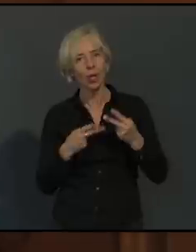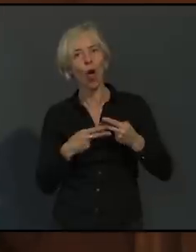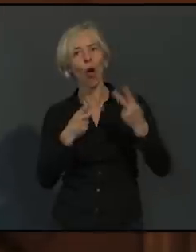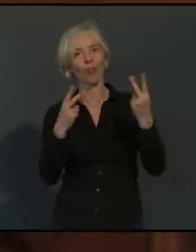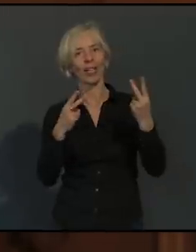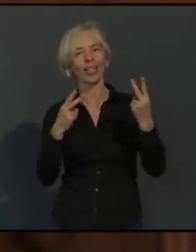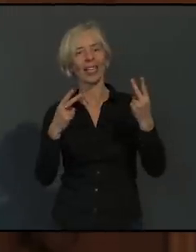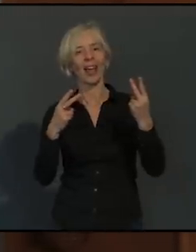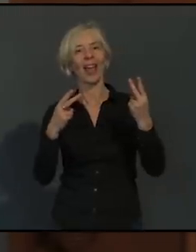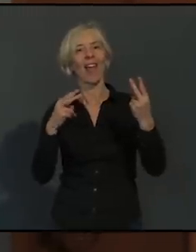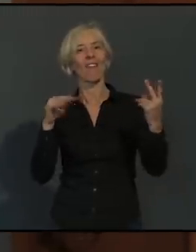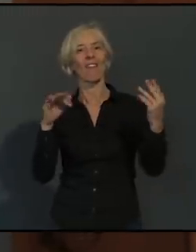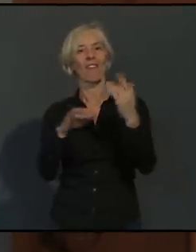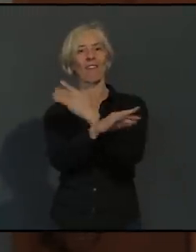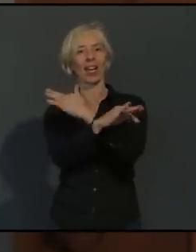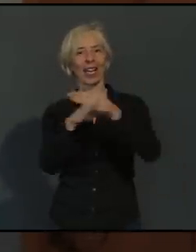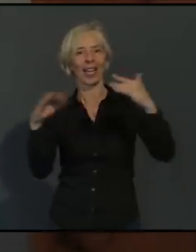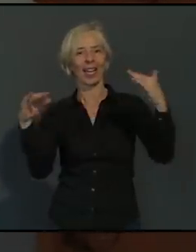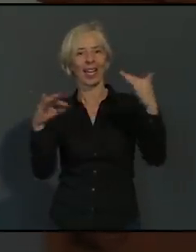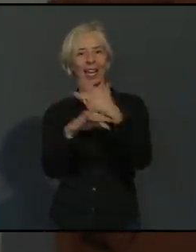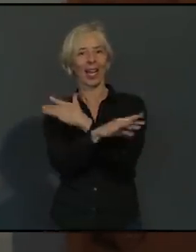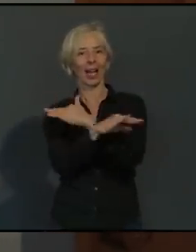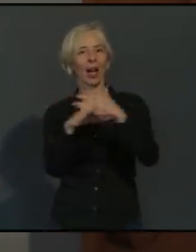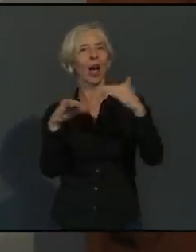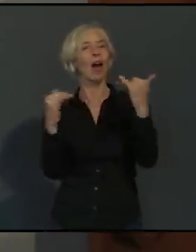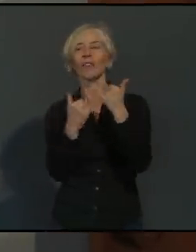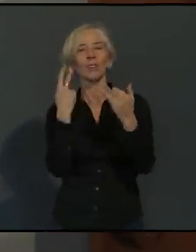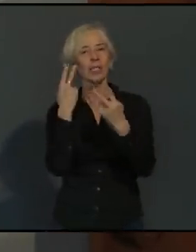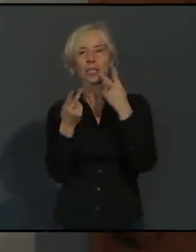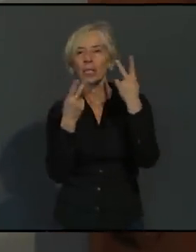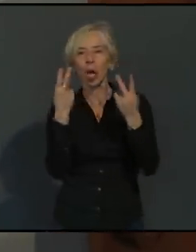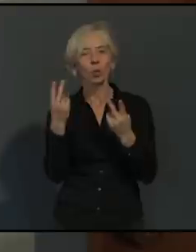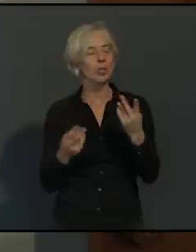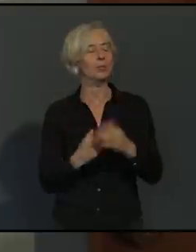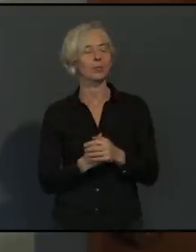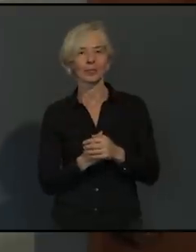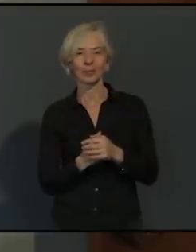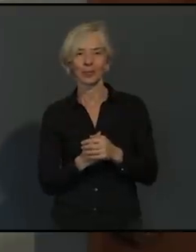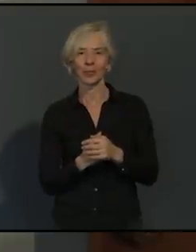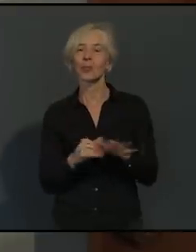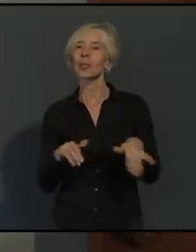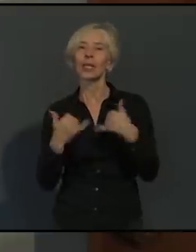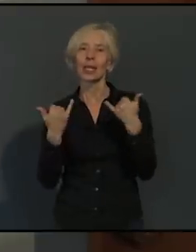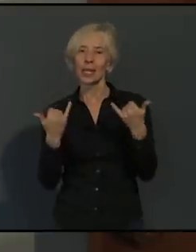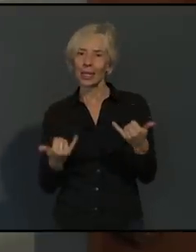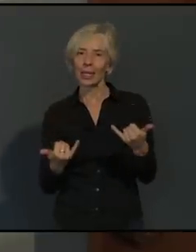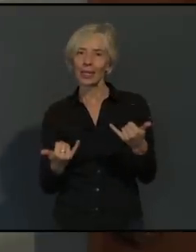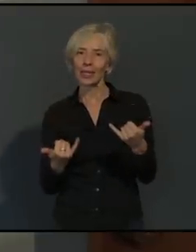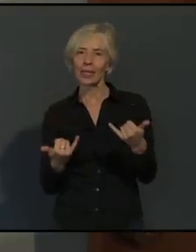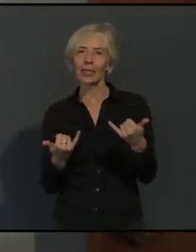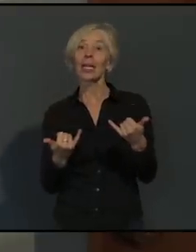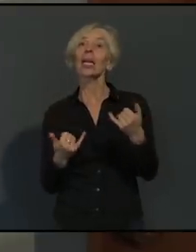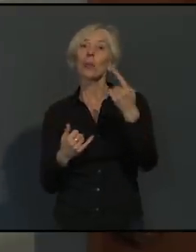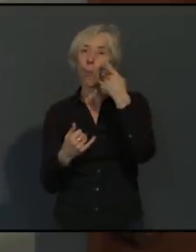mitteilen, dass wir bezüglich der Frequenz unserer Fahrgäste das richtige